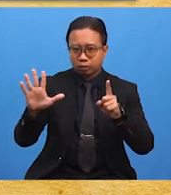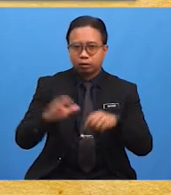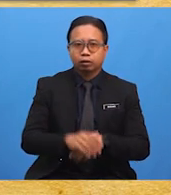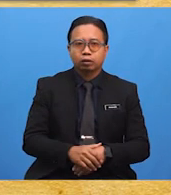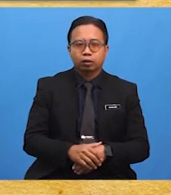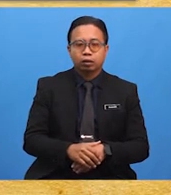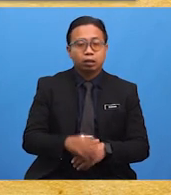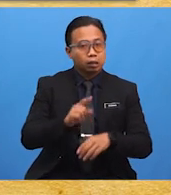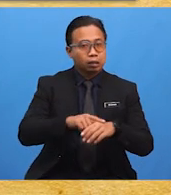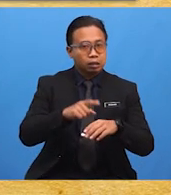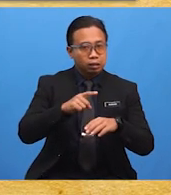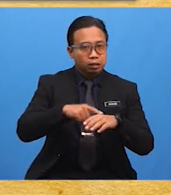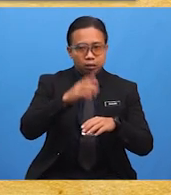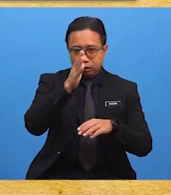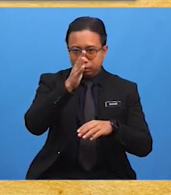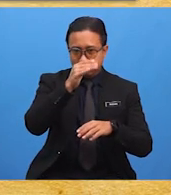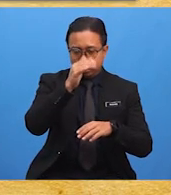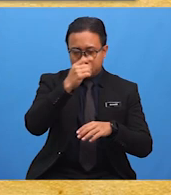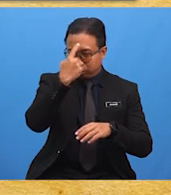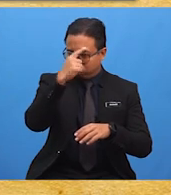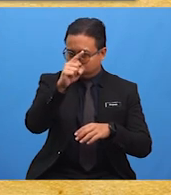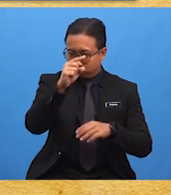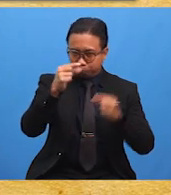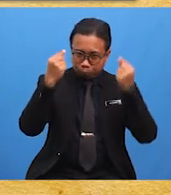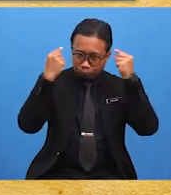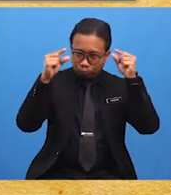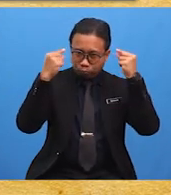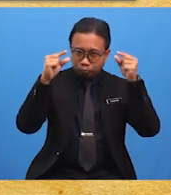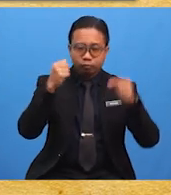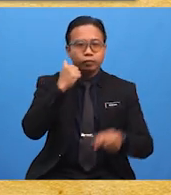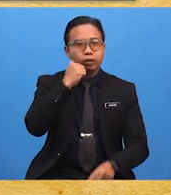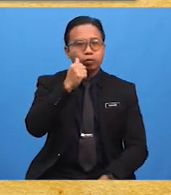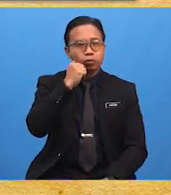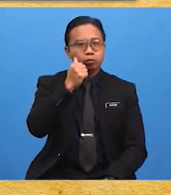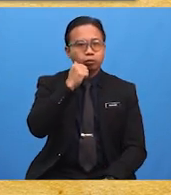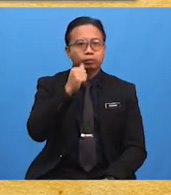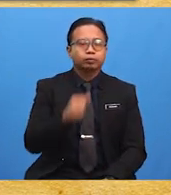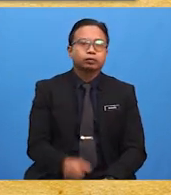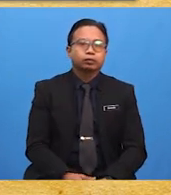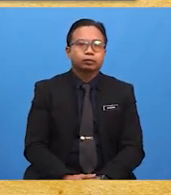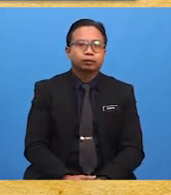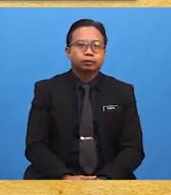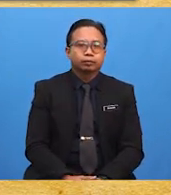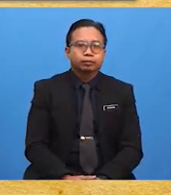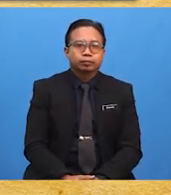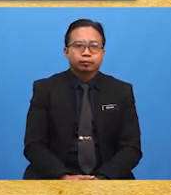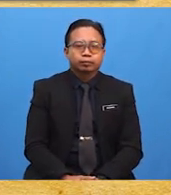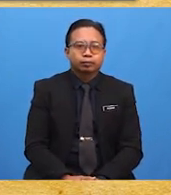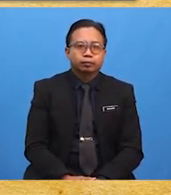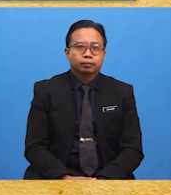Peguruan Perempuan Melayu Melaka pula ditubuhkan untuk melatih guru-guru perempuan.